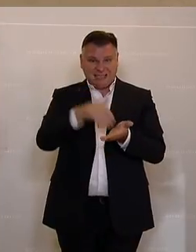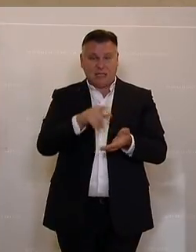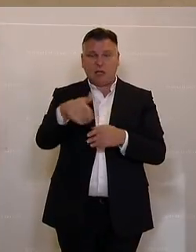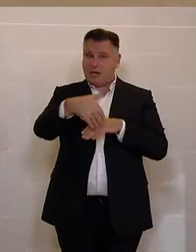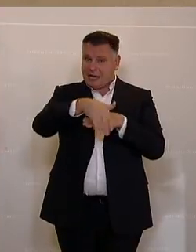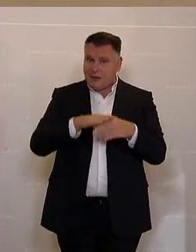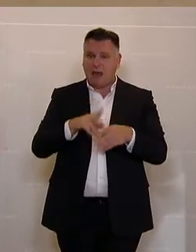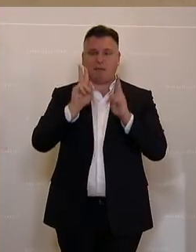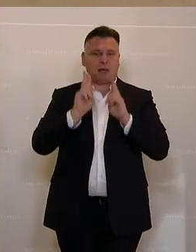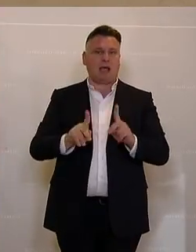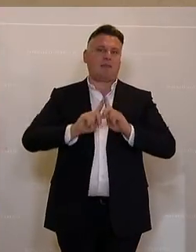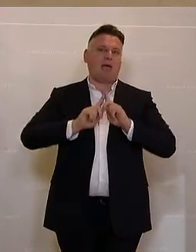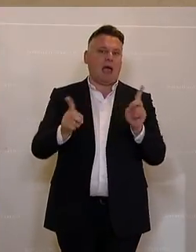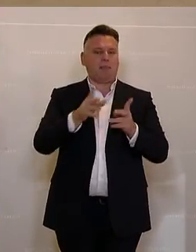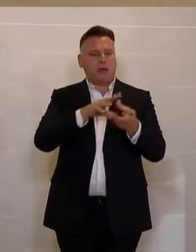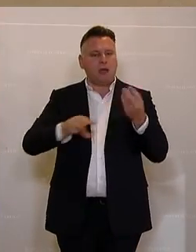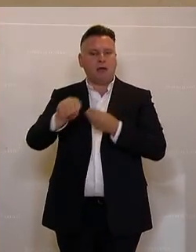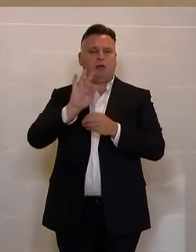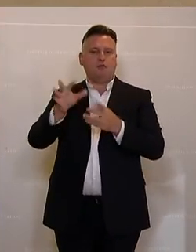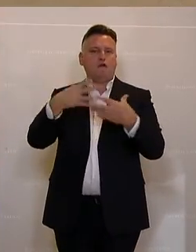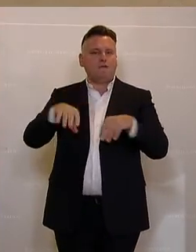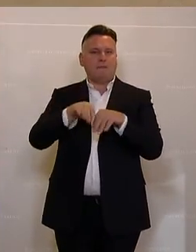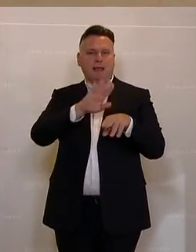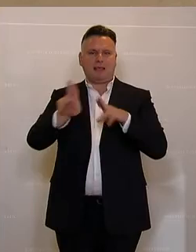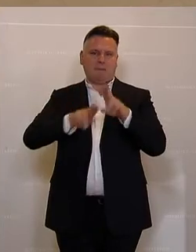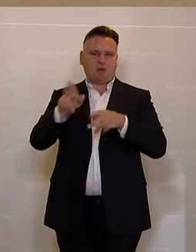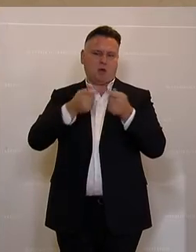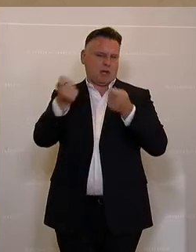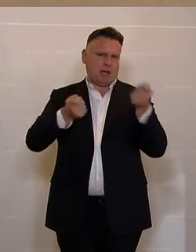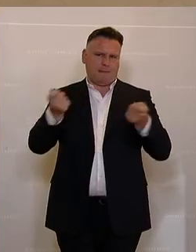wirklich besser in die Familien und in die Kinderbetreuung investieren.